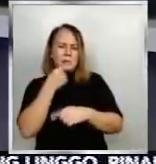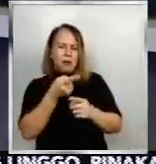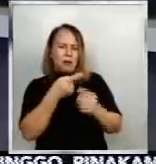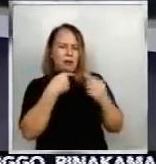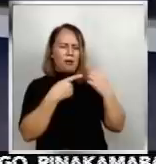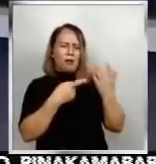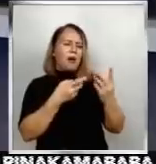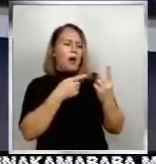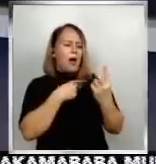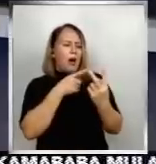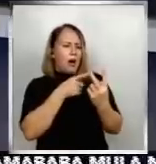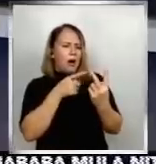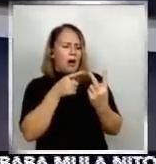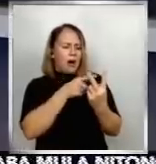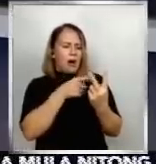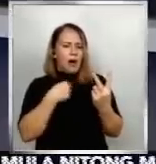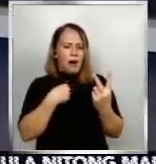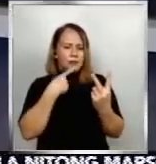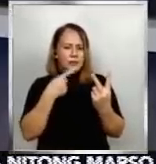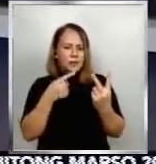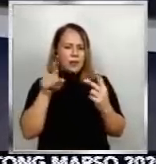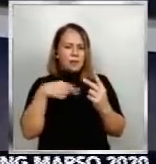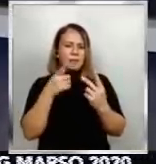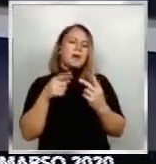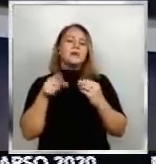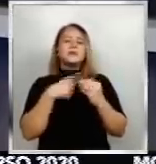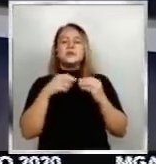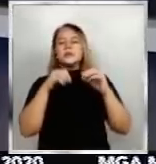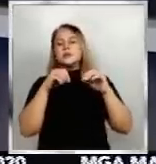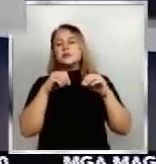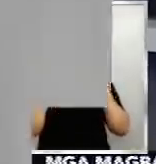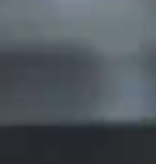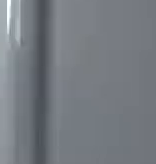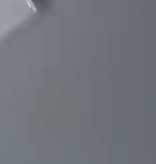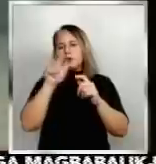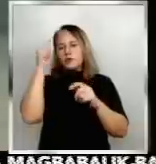daw nag-drop the ball sa mga transaksyon ng gobyerno. At yan po ang tinutukan ni Leigh Alves.